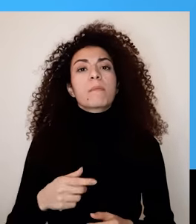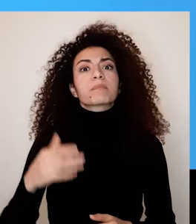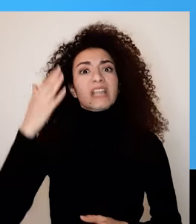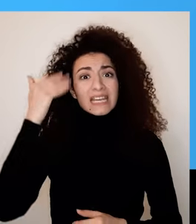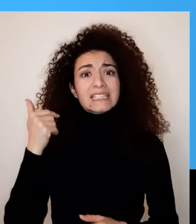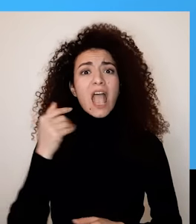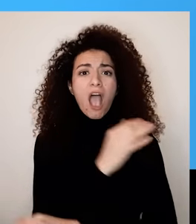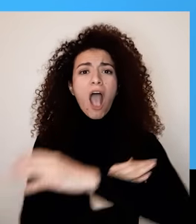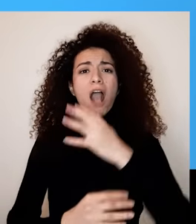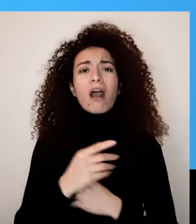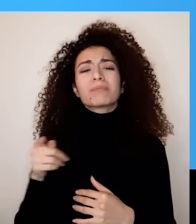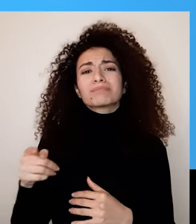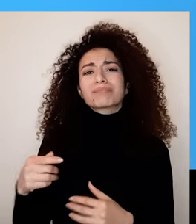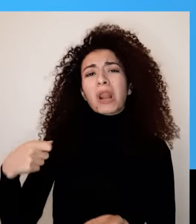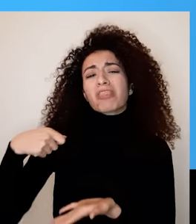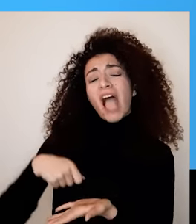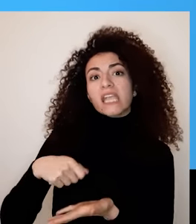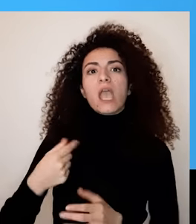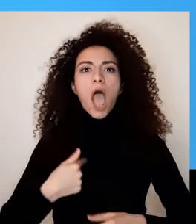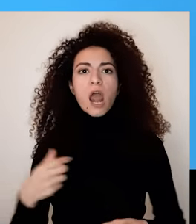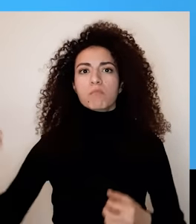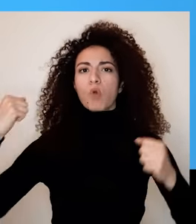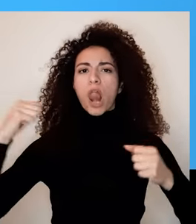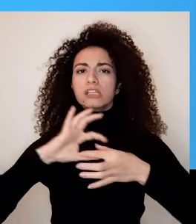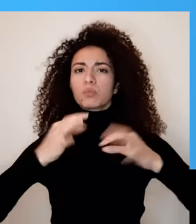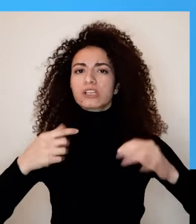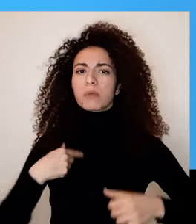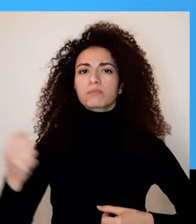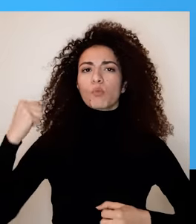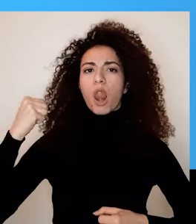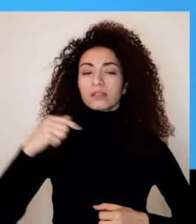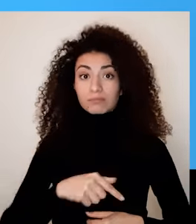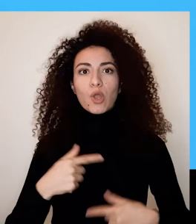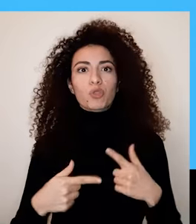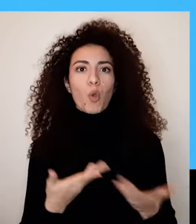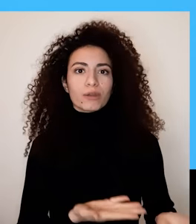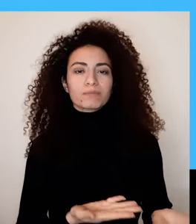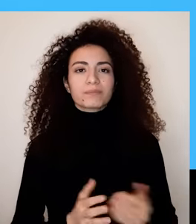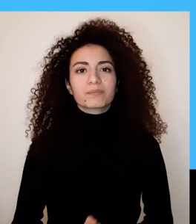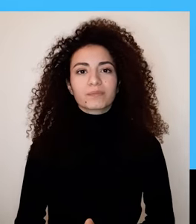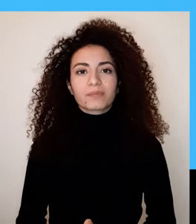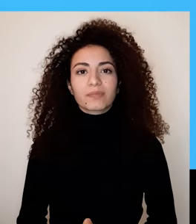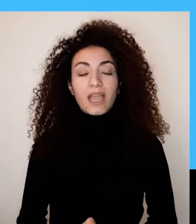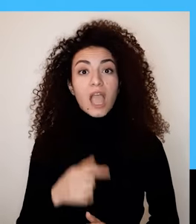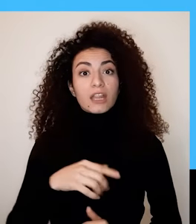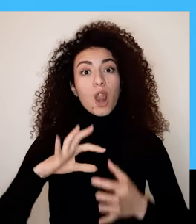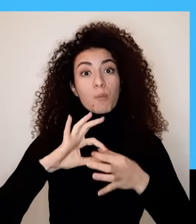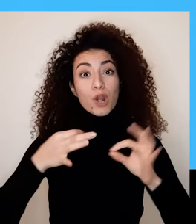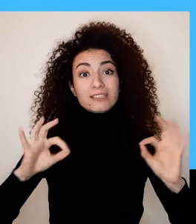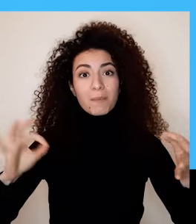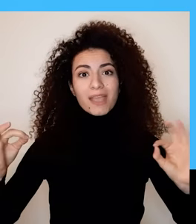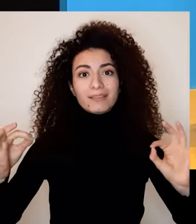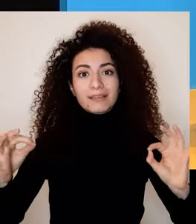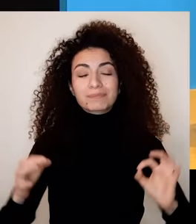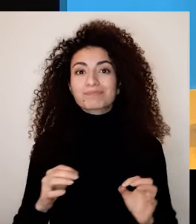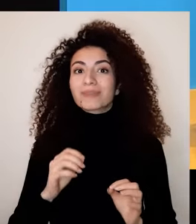الإعاقة بشكل بيصيد للشفقة أو الشعور بالزنب بهدف جمع الأموال الأفراد أو المؤسسات اللي بتبنوا دور